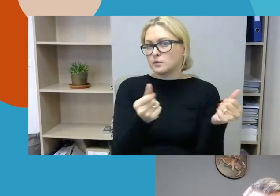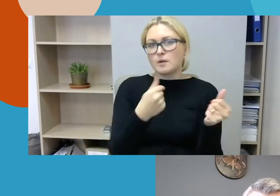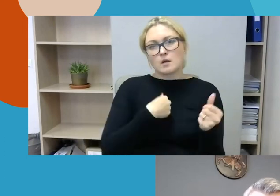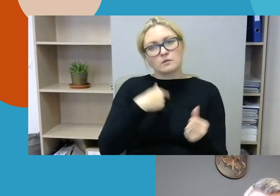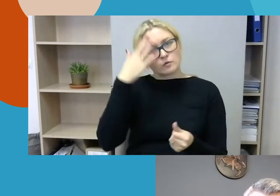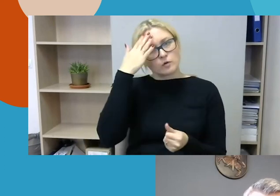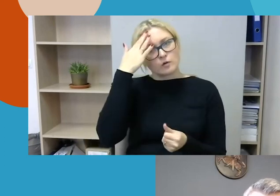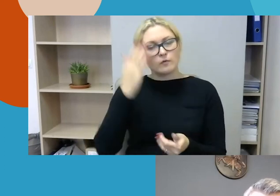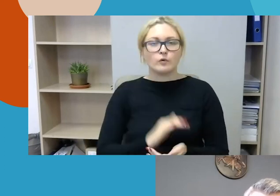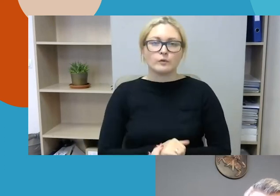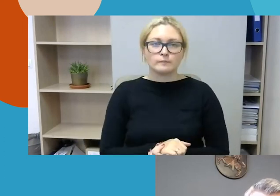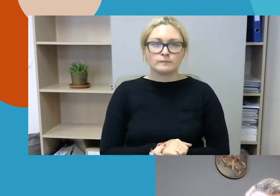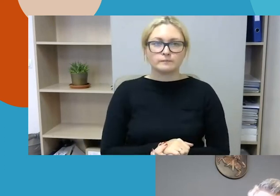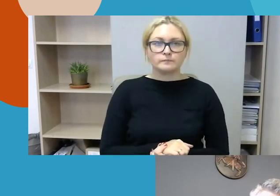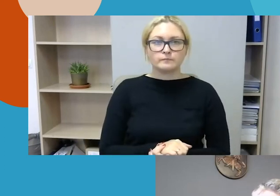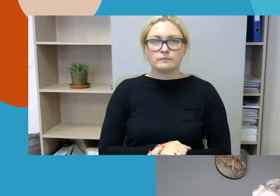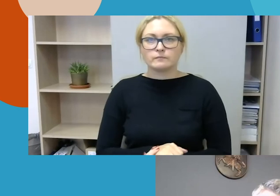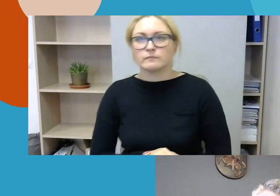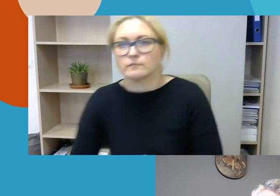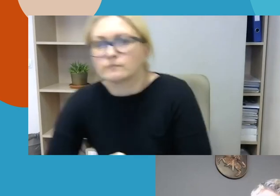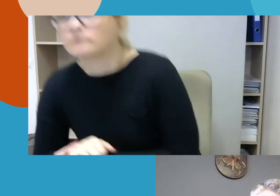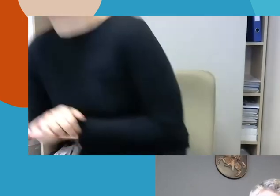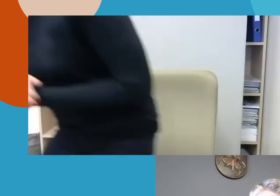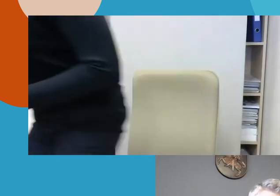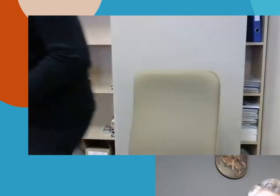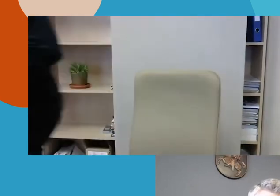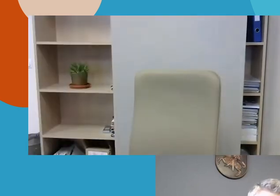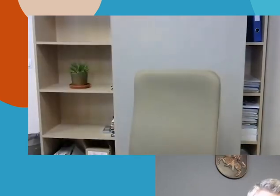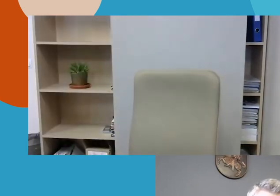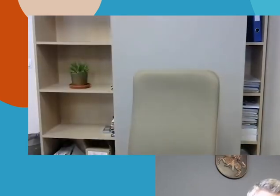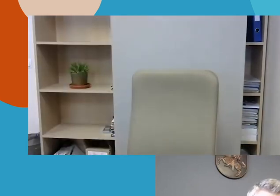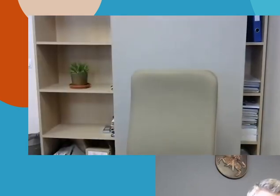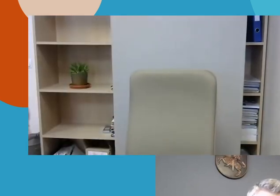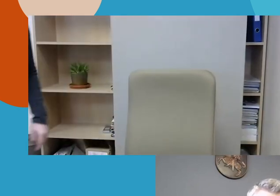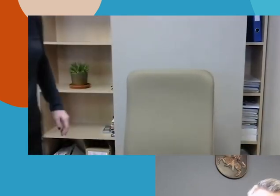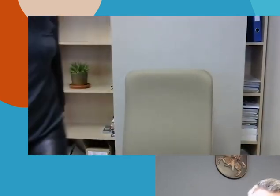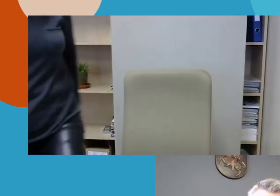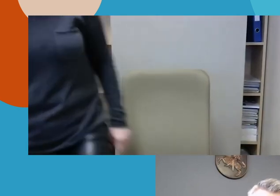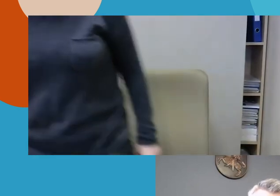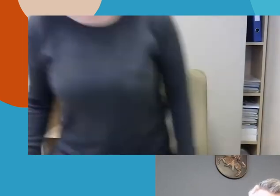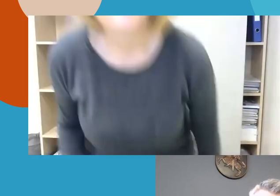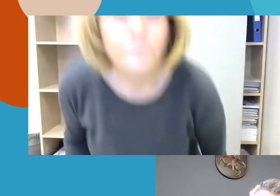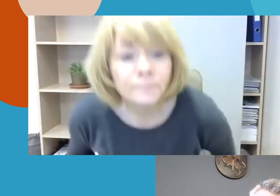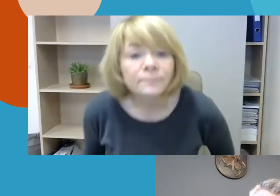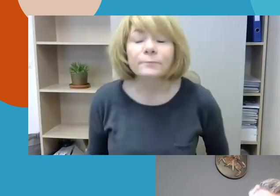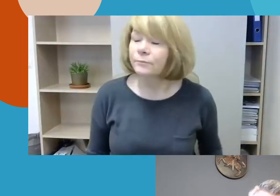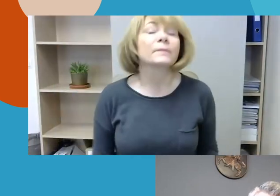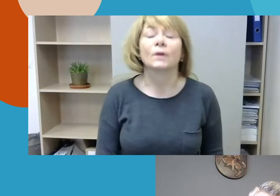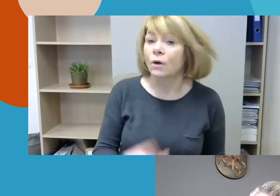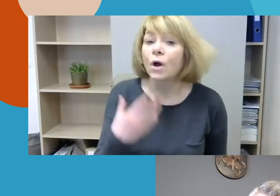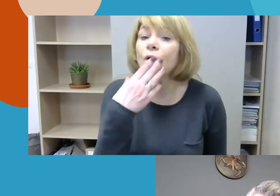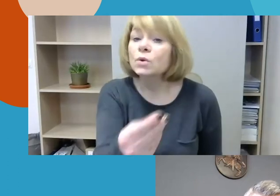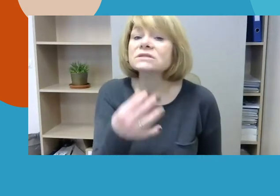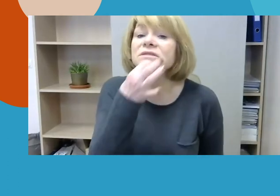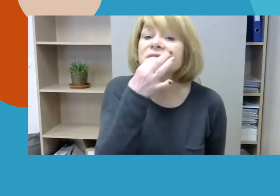klausimus. Ir po nesabatouskaitė, dar norėjo kažką pridursti. Jūs klausiate tiesiog apie